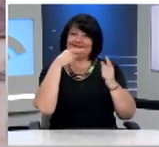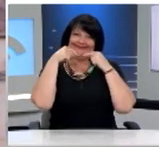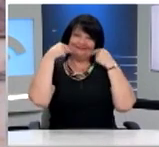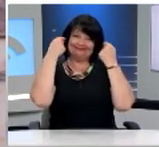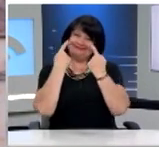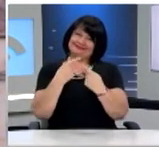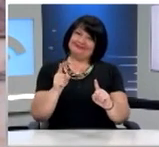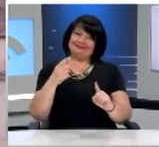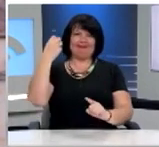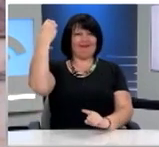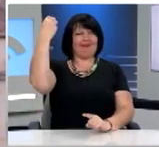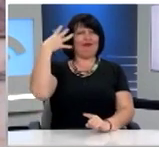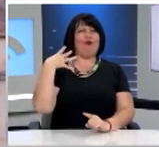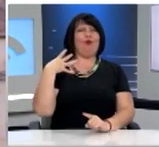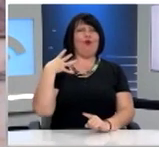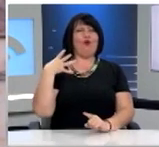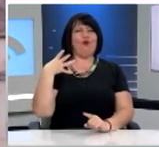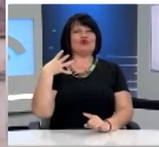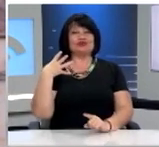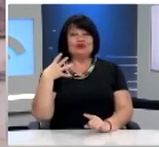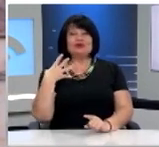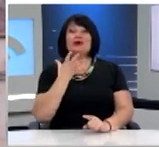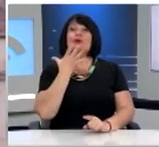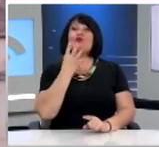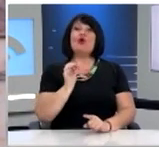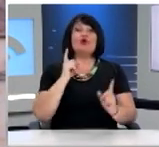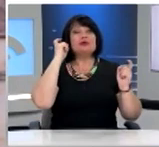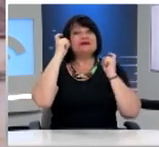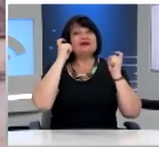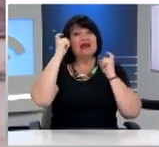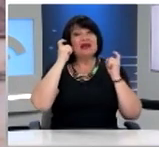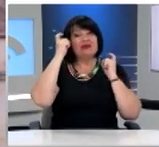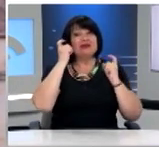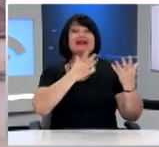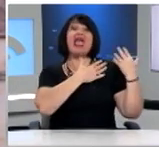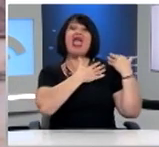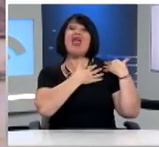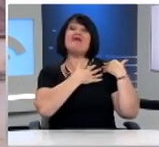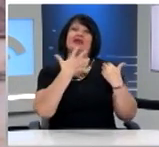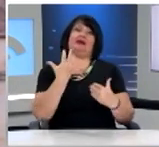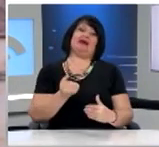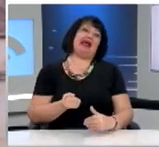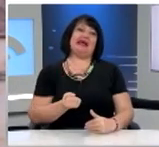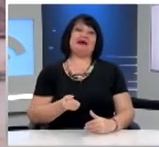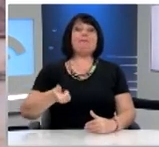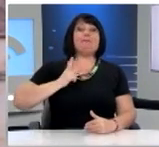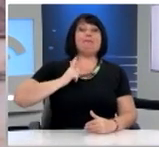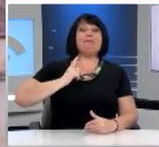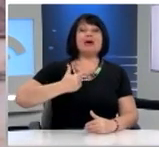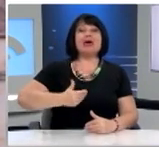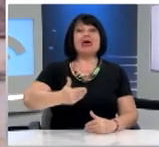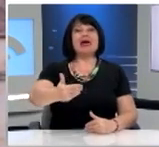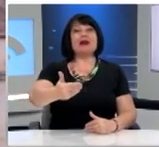του κούρου Είναι γιατί αναλογίζεται την ευθύνη που τον περιμένει